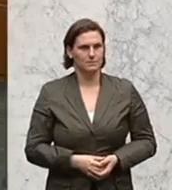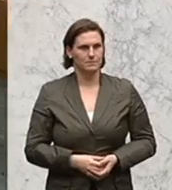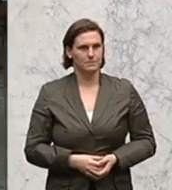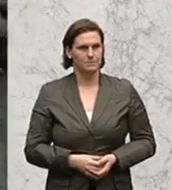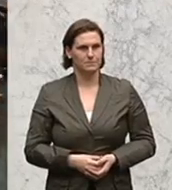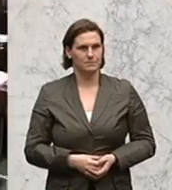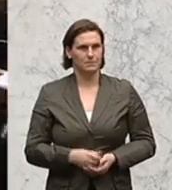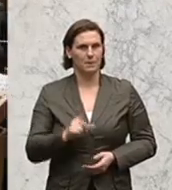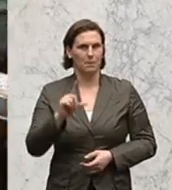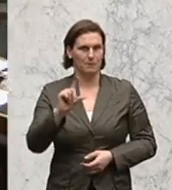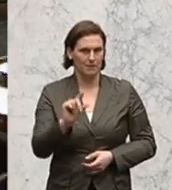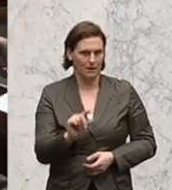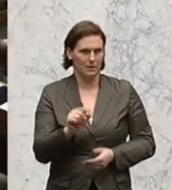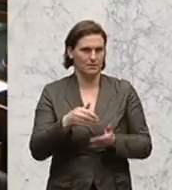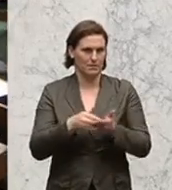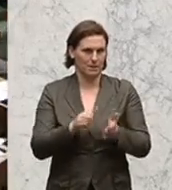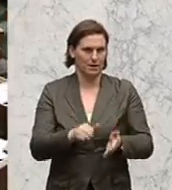Das ist die Minderheit abgelehnt.